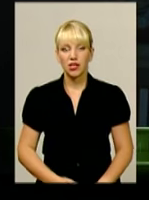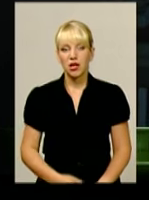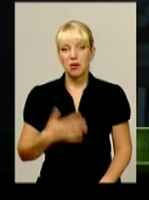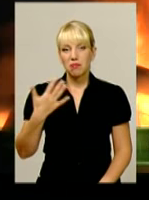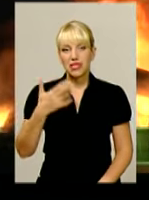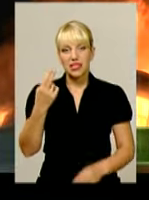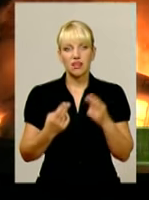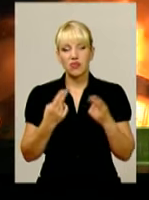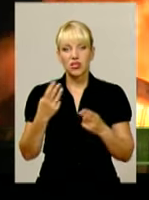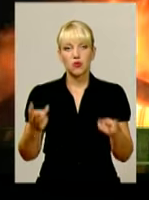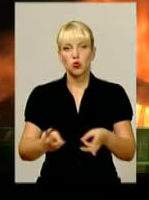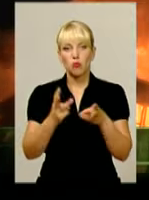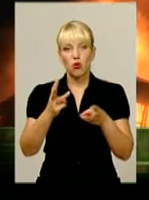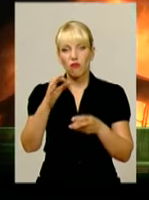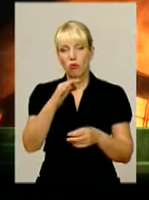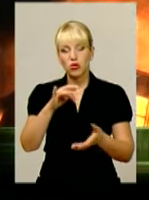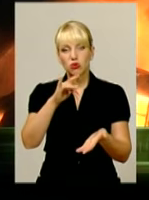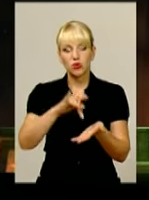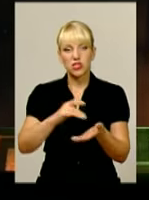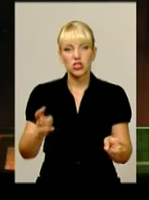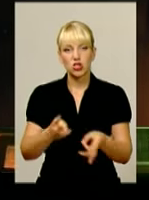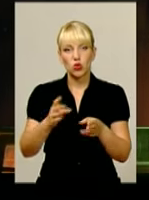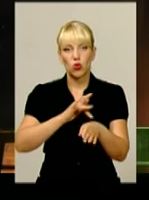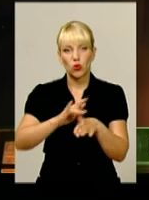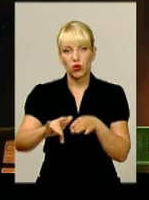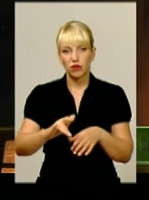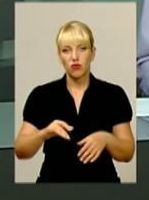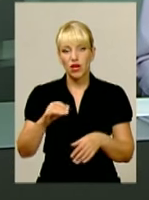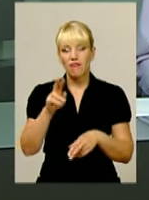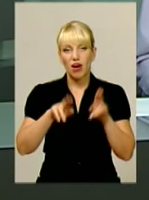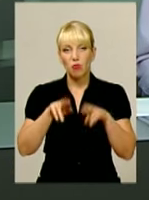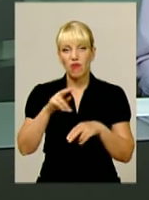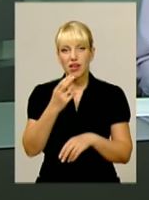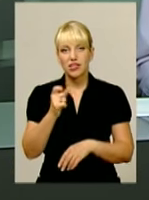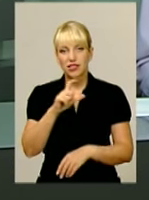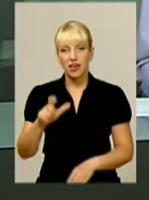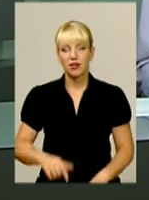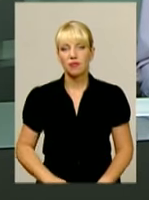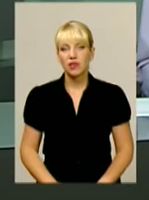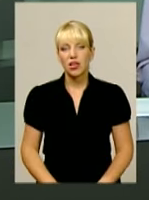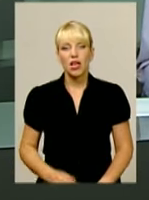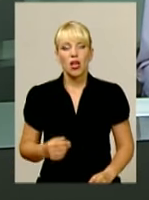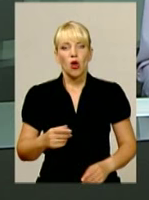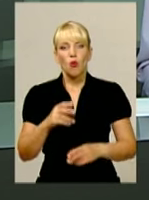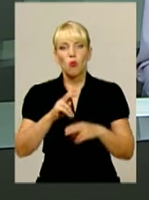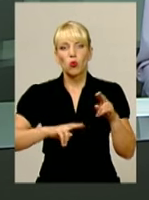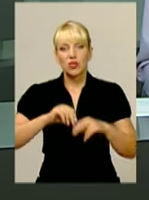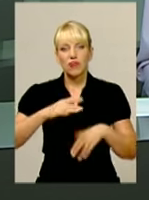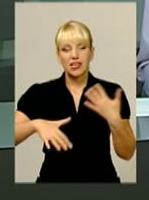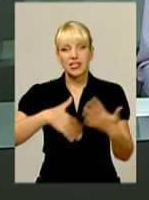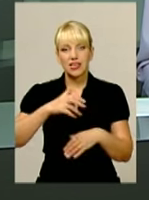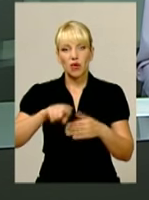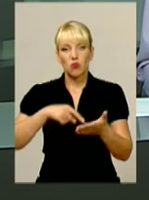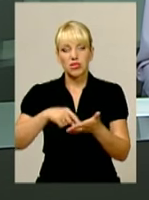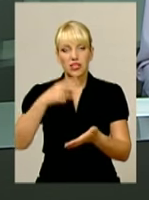відтінків в полум'я в обласному центрі згорів фарбувальний цех. Черговий будівельний скандал у Хмельницькому на